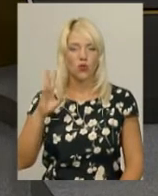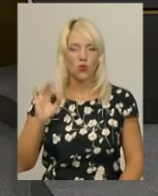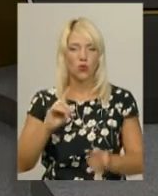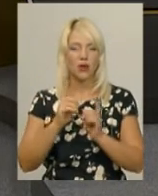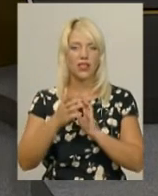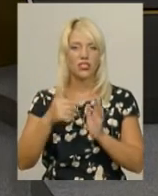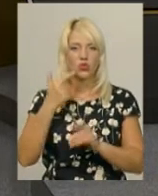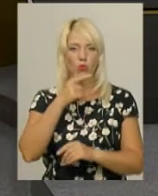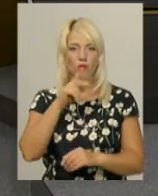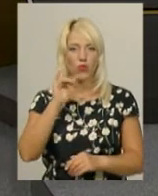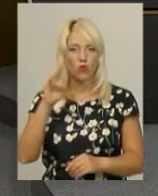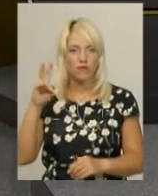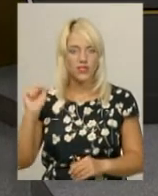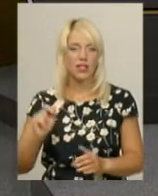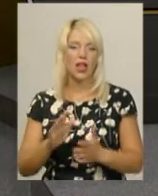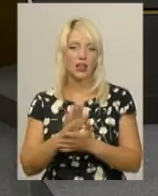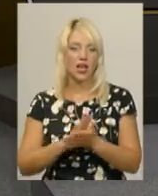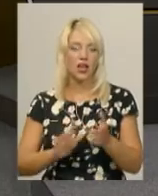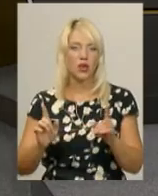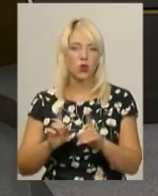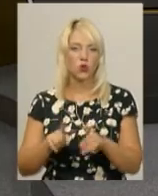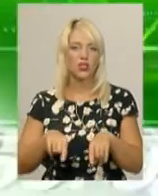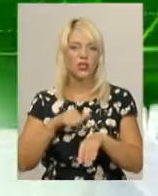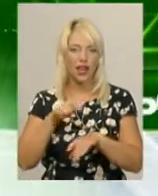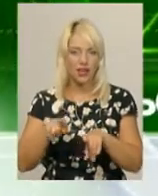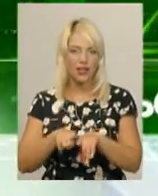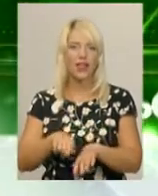жестову мову Оксана Фіновська. Далі коротко про такі теми.